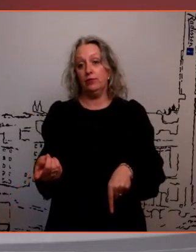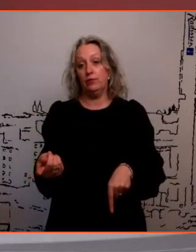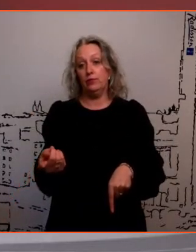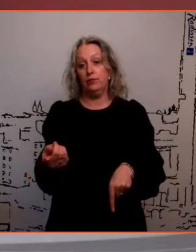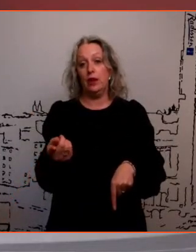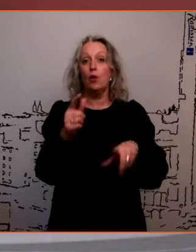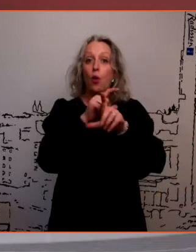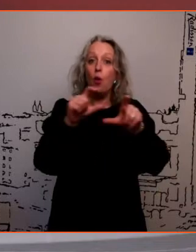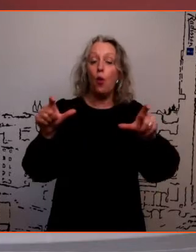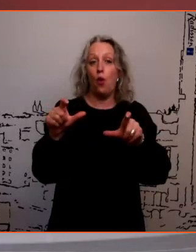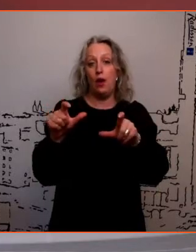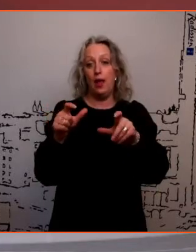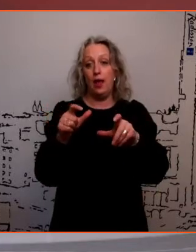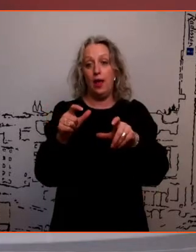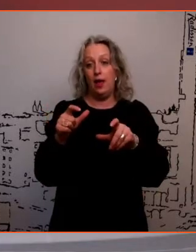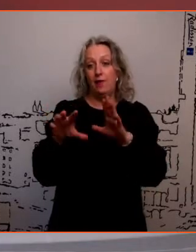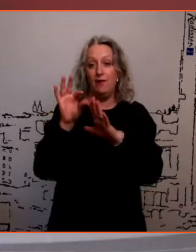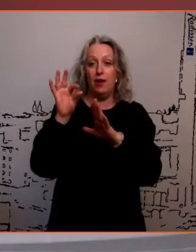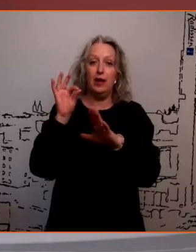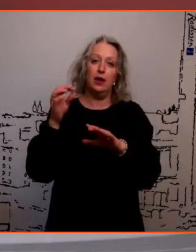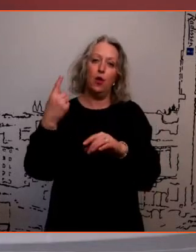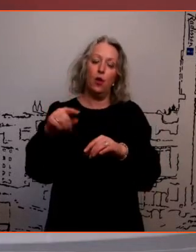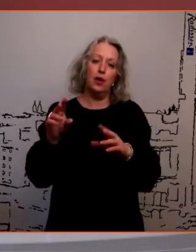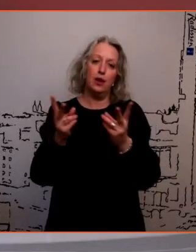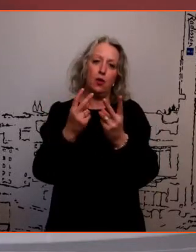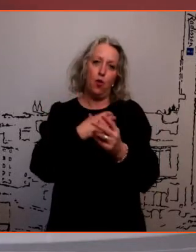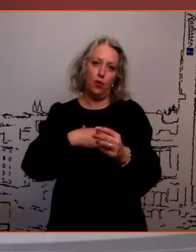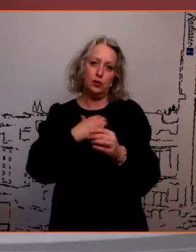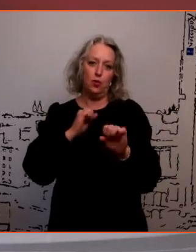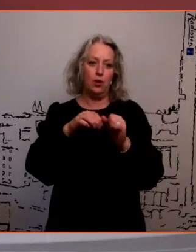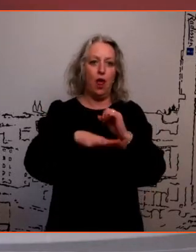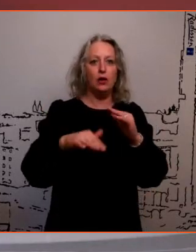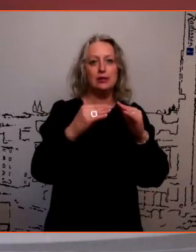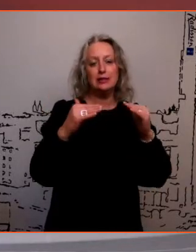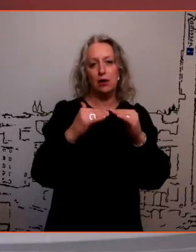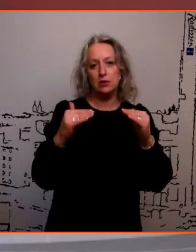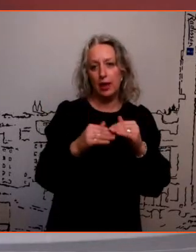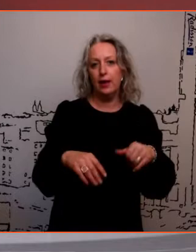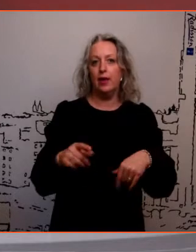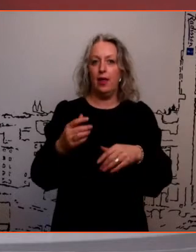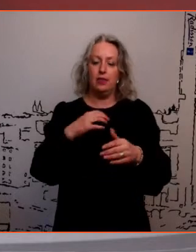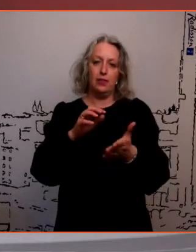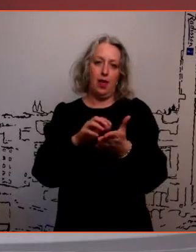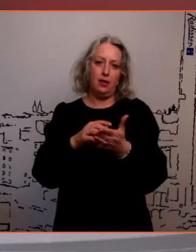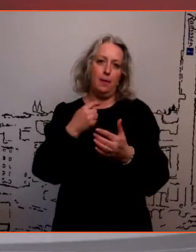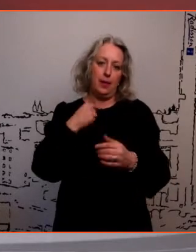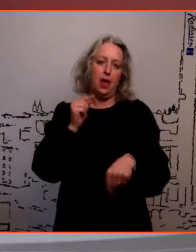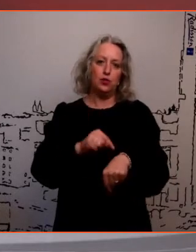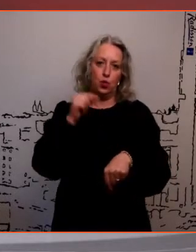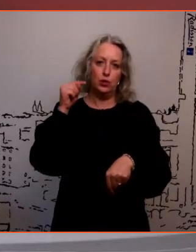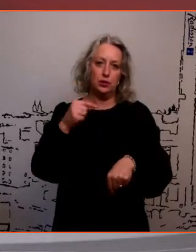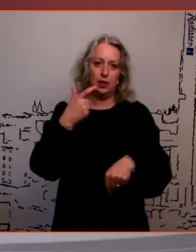kooli elistus olis olulisem kui klassitase. Sellega seoses 4-5 aastat mina tundsin ennast ikkagi väga